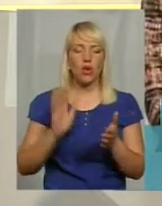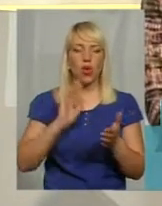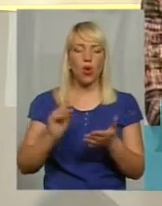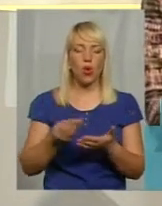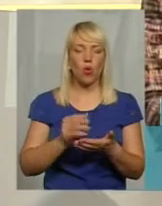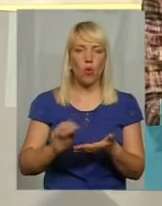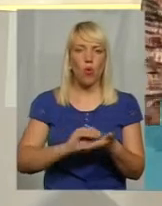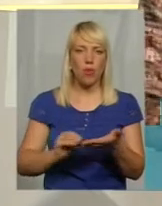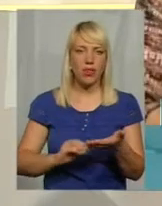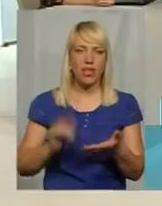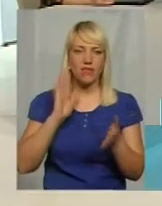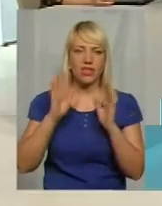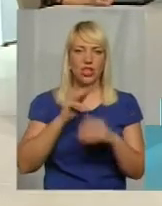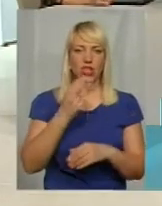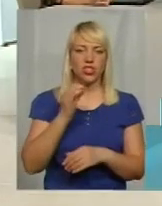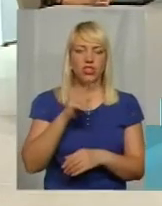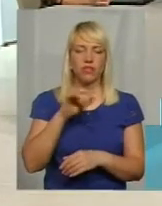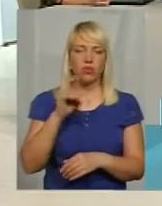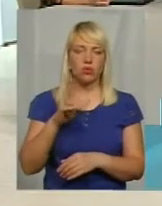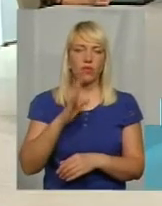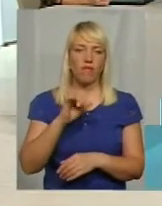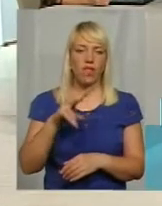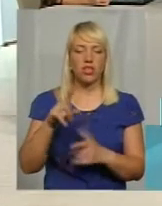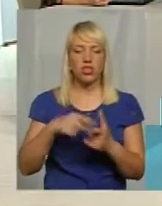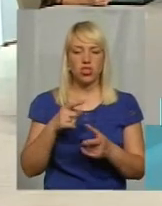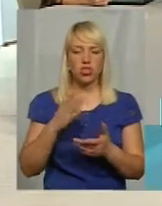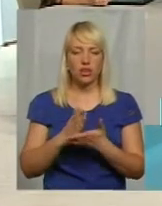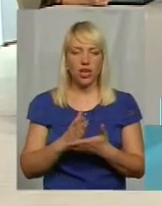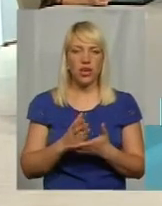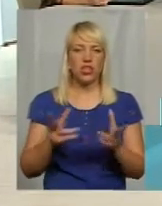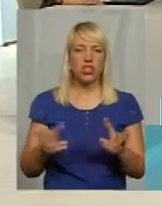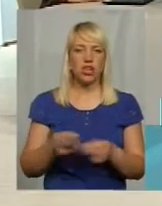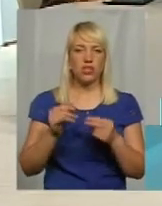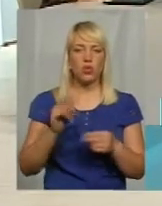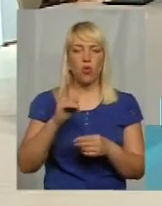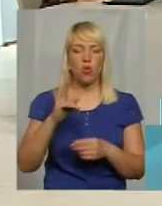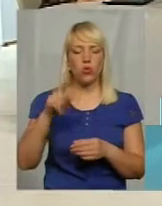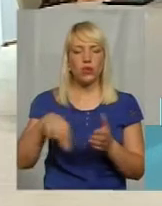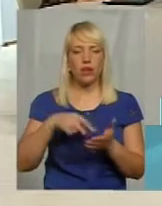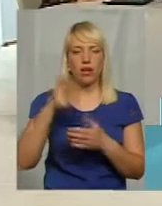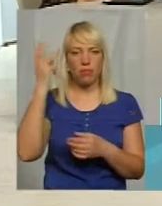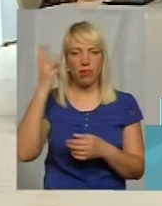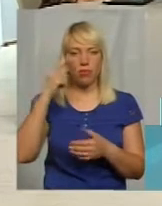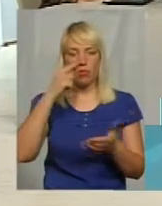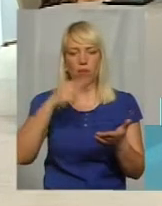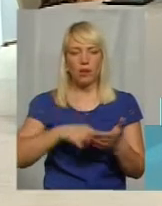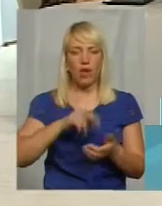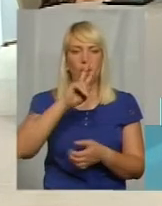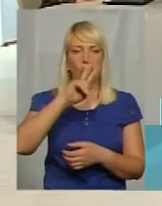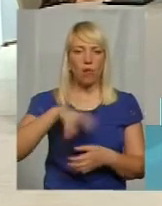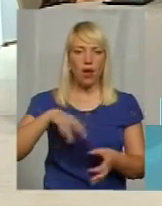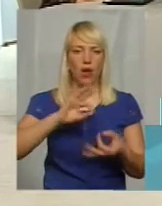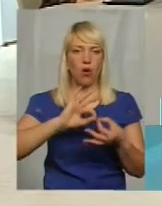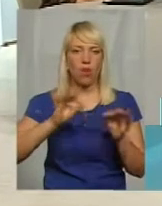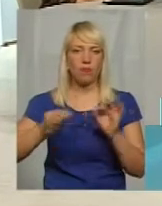ми маємо. Влад Шевчук запитує, чи є шанси у когось із Хмельницького потрапити у параолімпійську збірну?